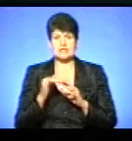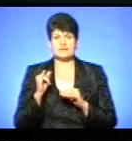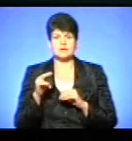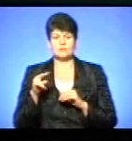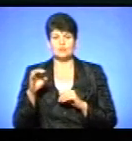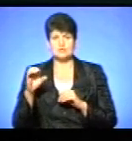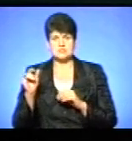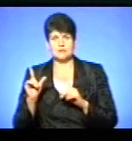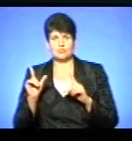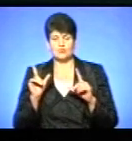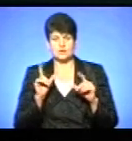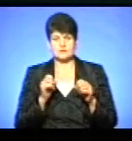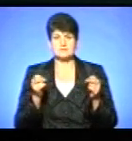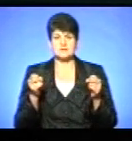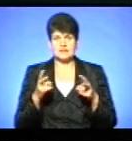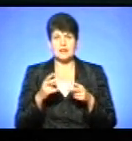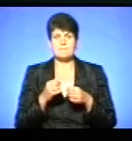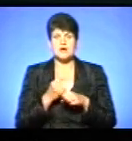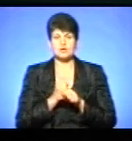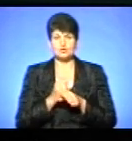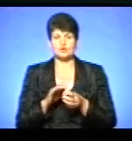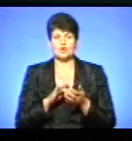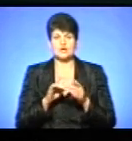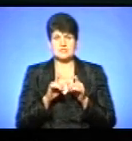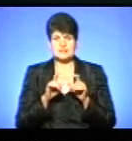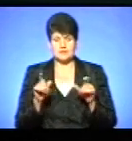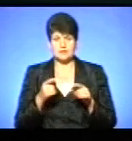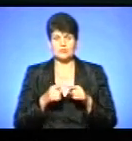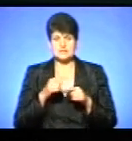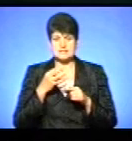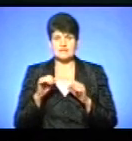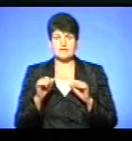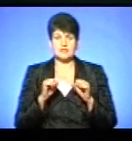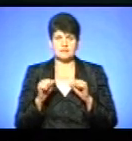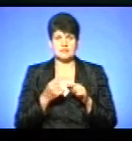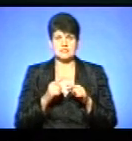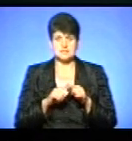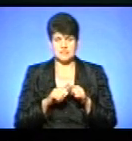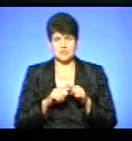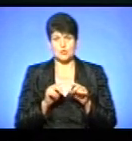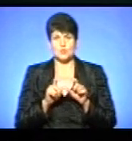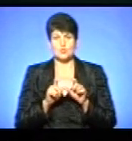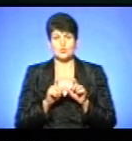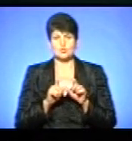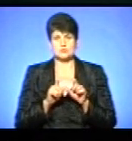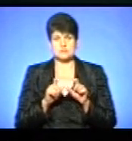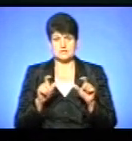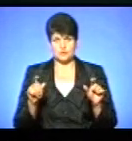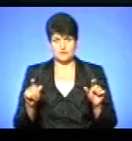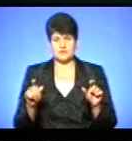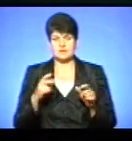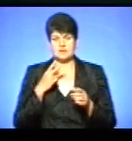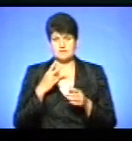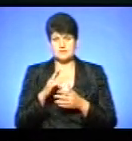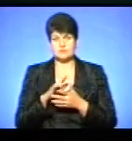фахівці Тернопільського лабораторного центру. Про це нам повідомив керівник цієї установи Степан Дністрян. Продовження цієї теми дивіться у новинах о